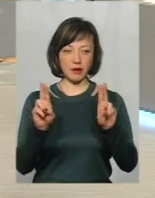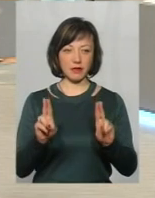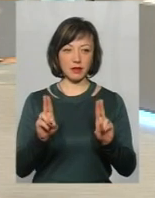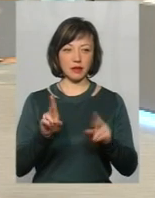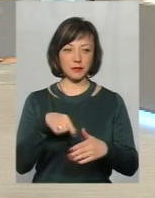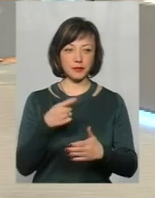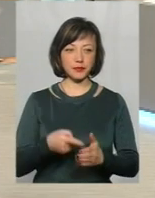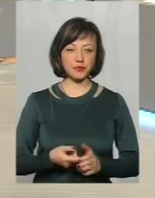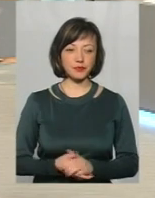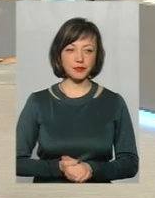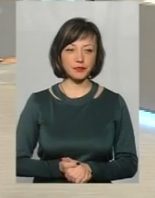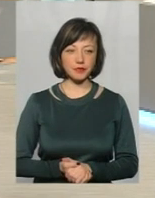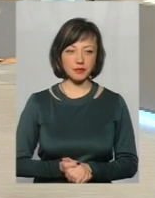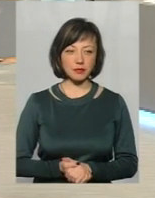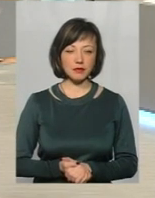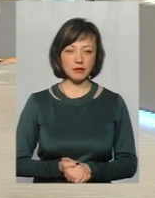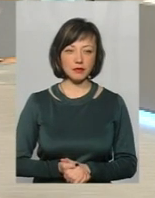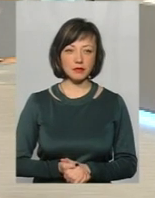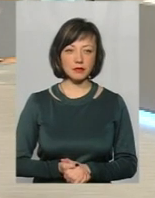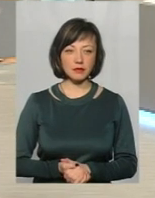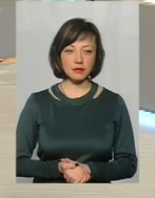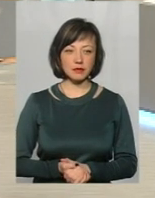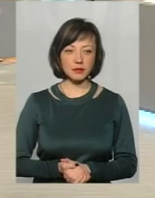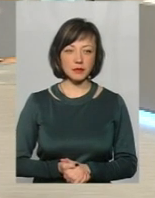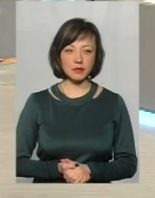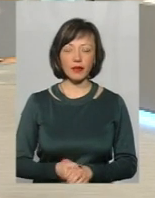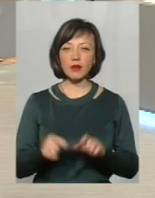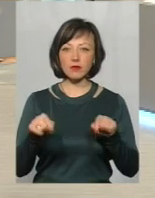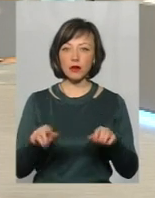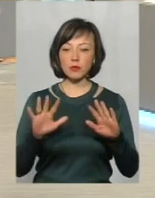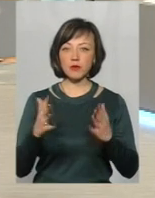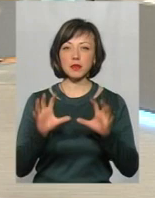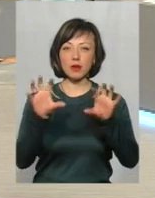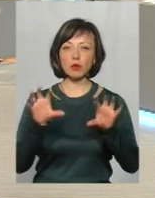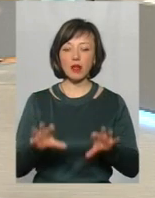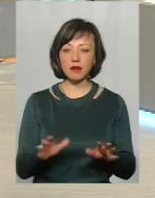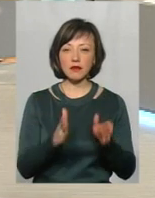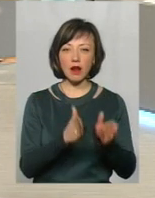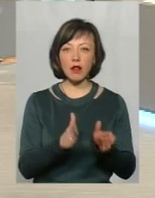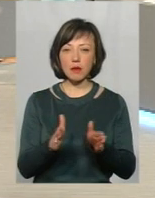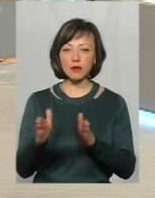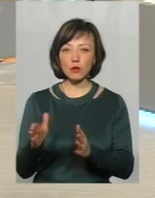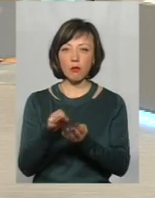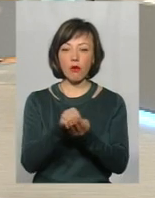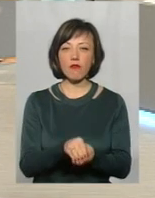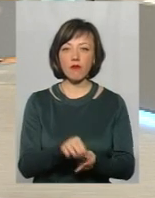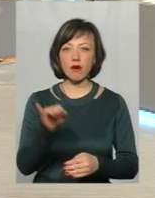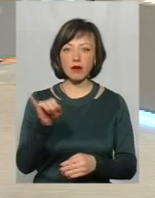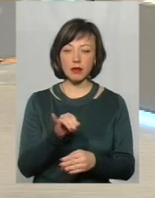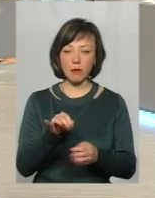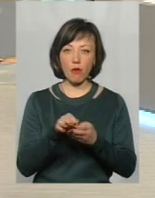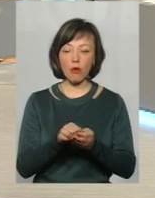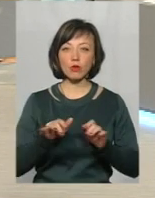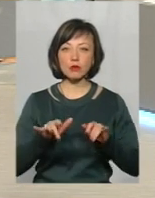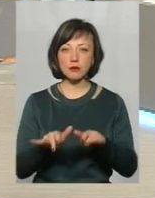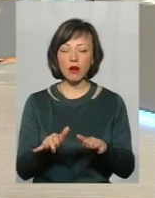В даному випадку законодавство, яке регламентує взагалі поховання і похоронну справу,